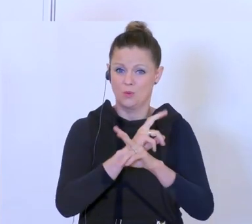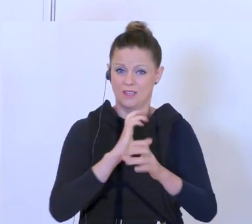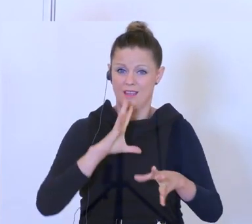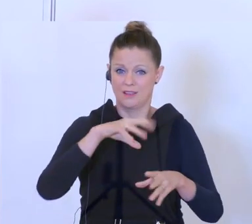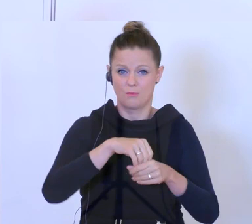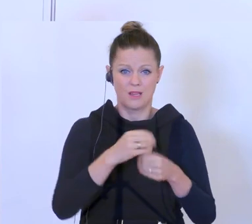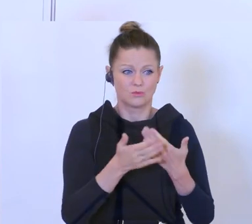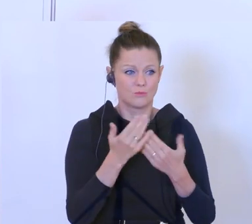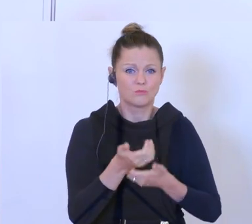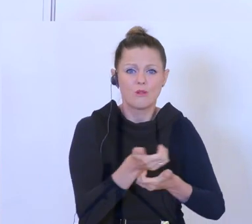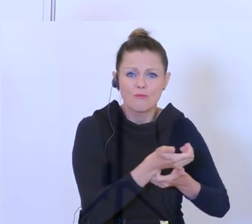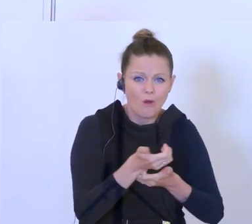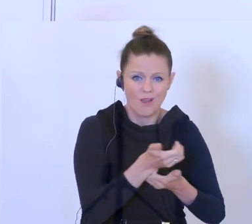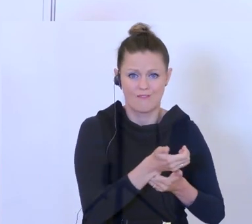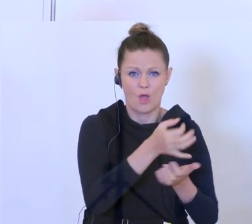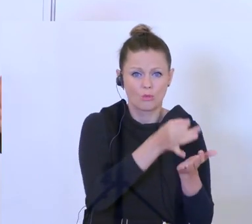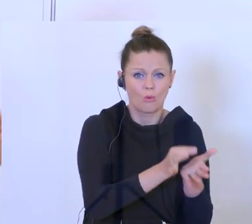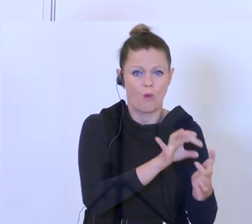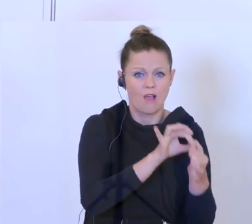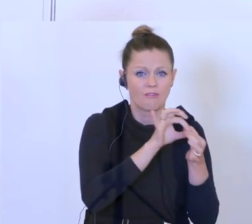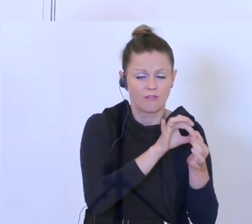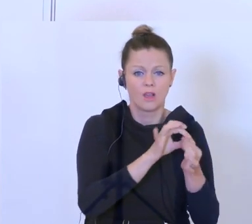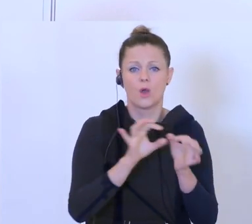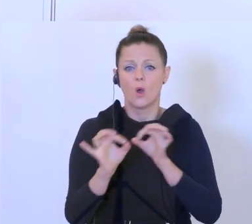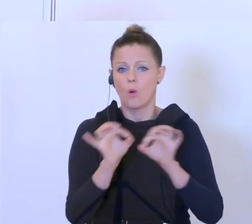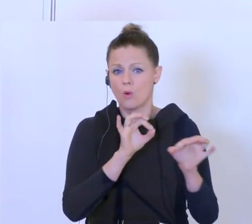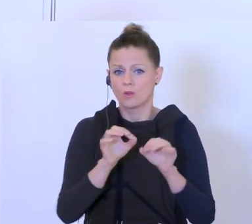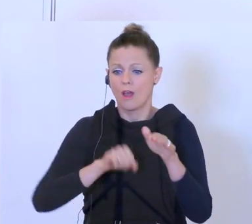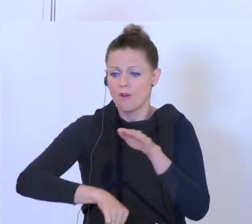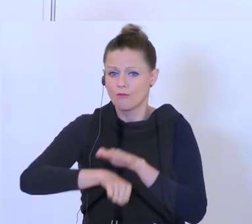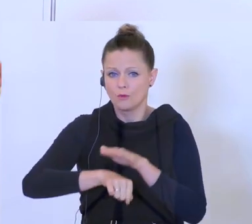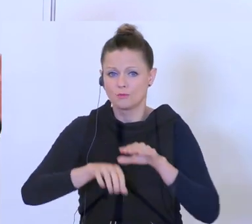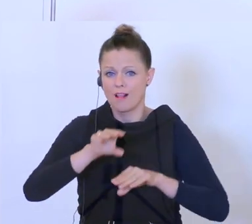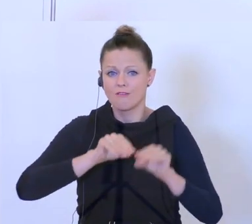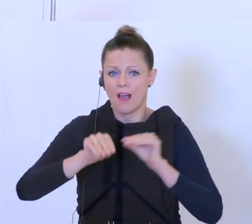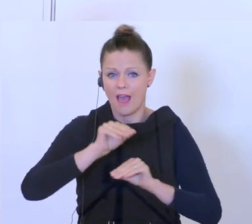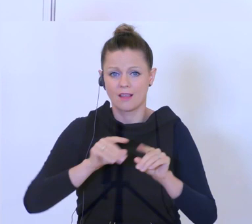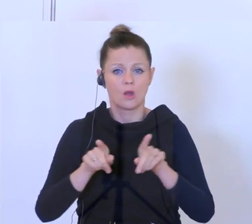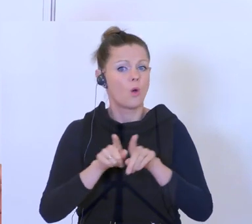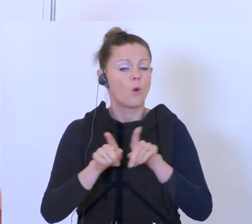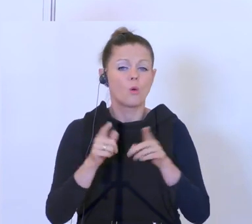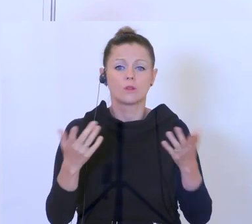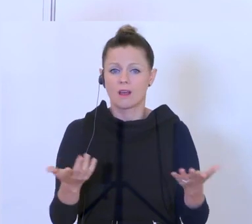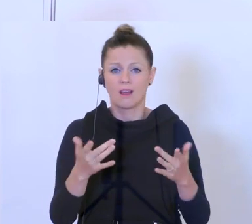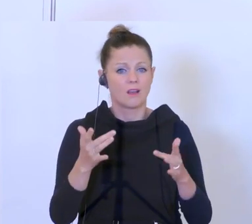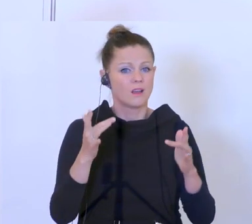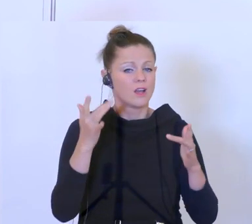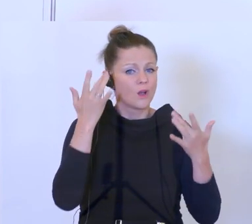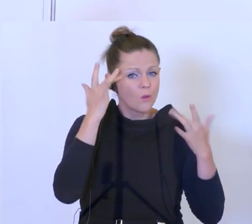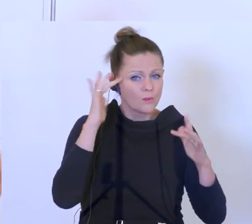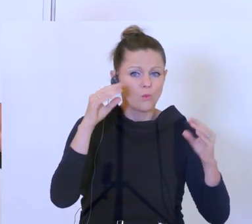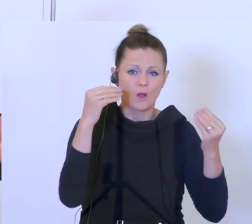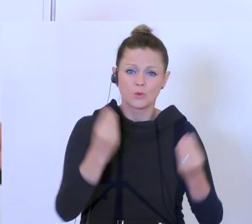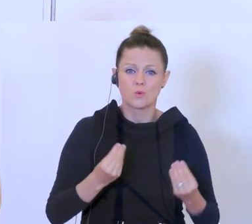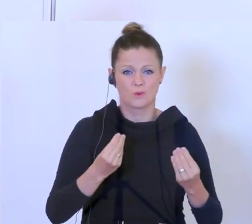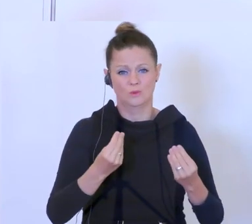Feuerwehren sind in den Dörfern oder die Fußballvereine oder eben die Kunst- und Kulturvereine